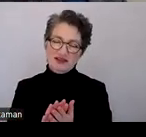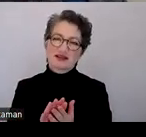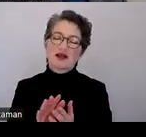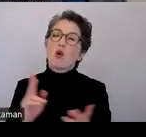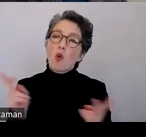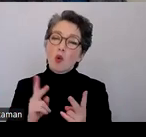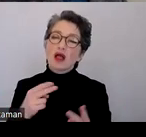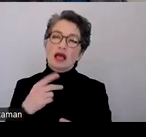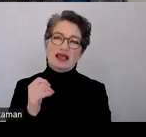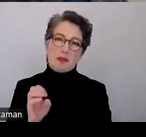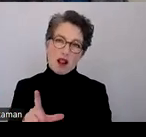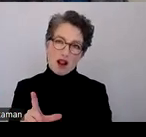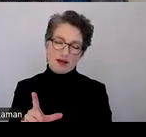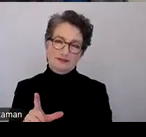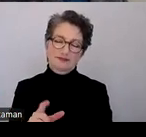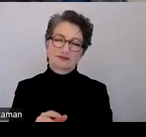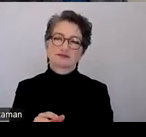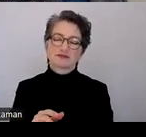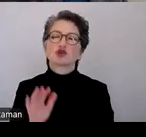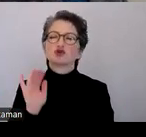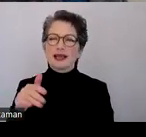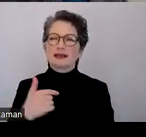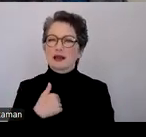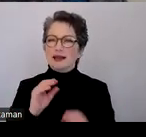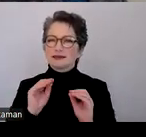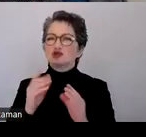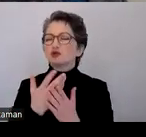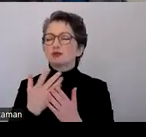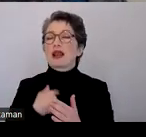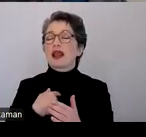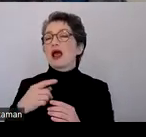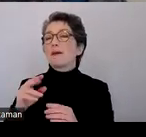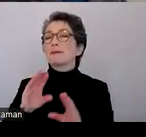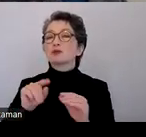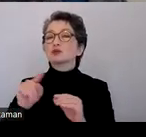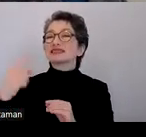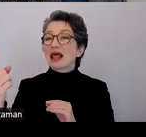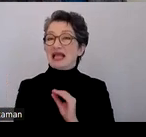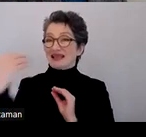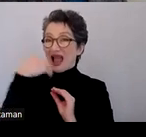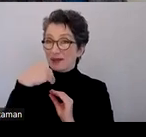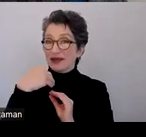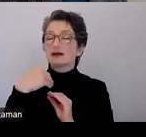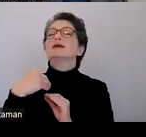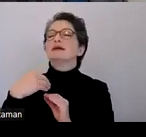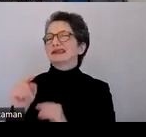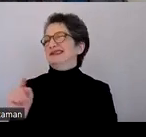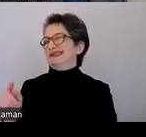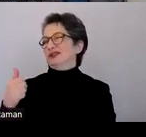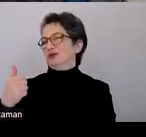gleich noch dazu. Also immer dann, wenn ich Eingaben von Benutzern erwarte, entweder PDF oder HTML ist dann angesagt.